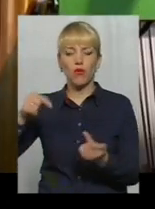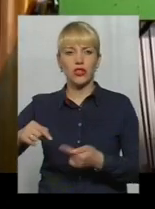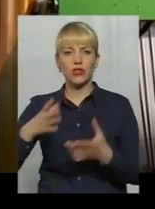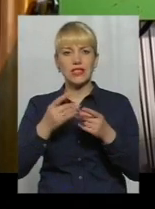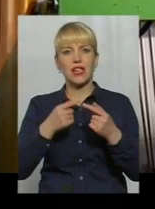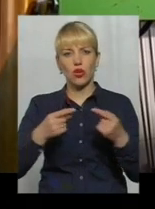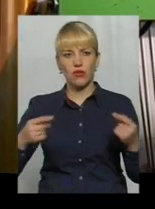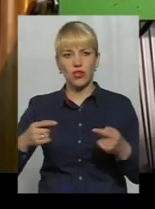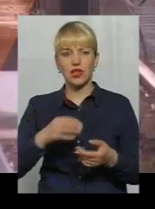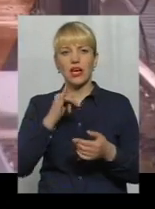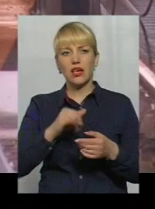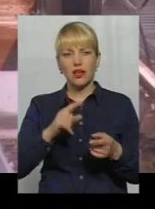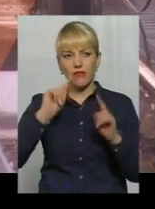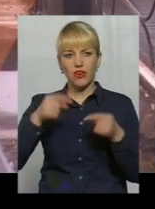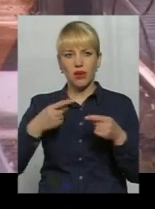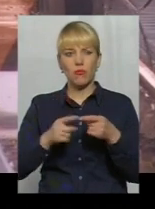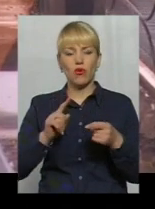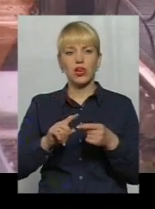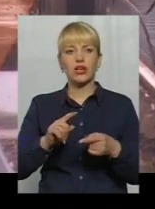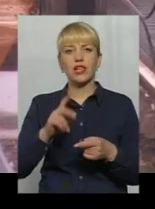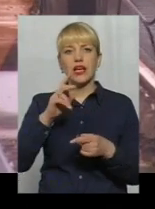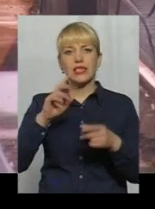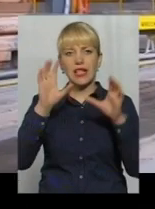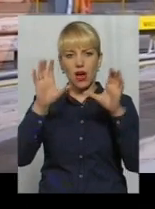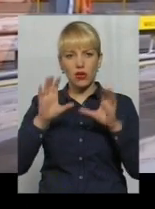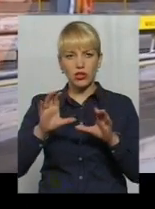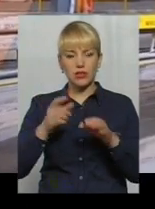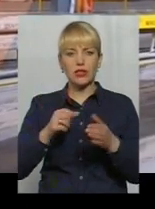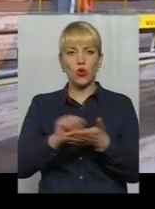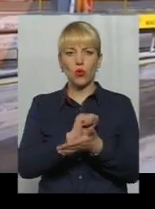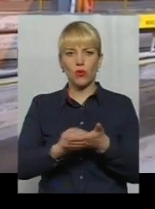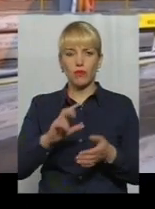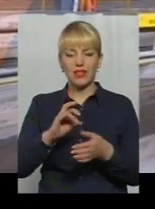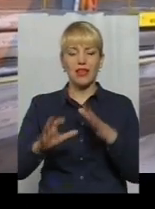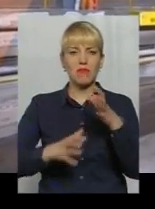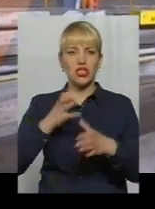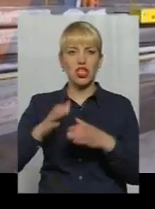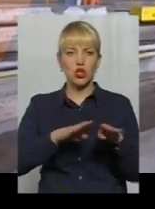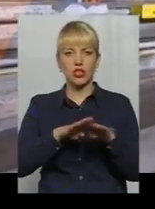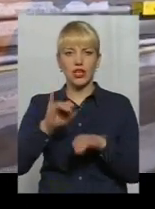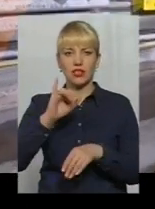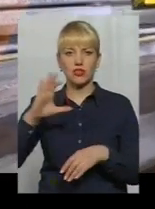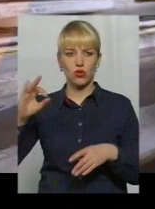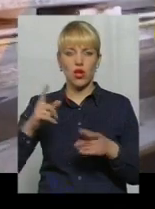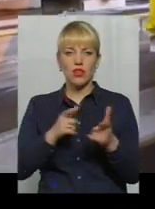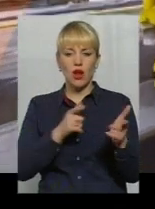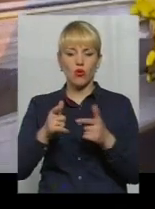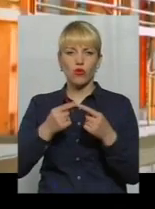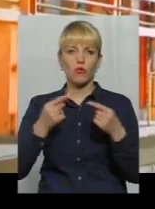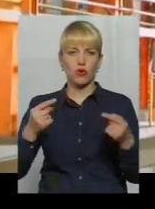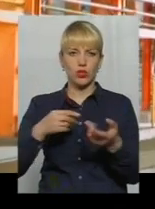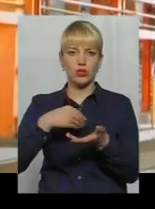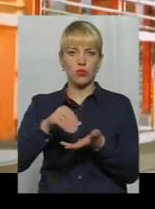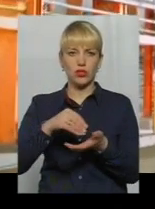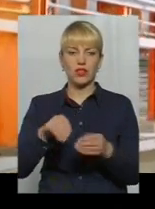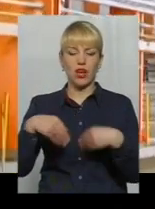продукції, вимогам чинних на Україні нормативних документів та міжнародних стандартів ІСО. На готову продукцію споживачеві